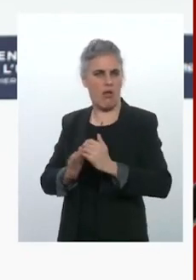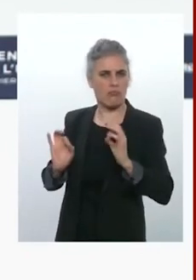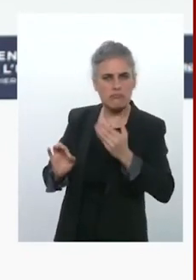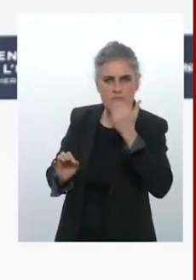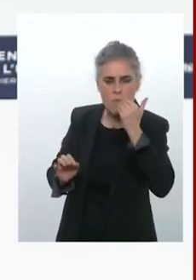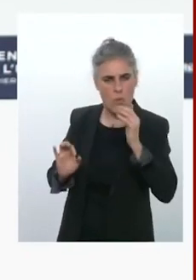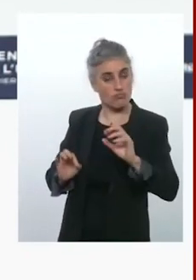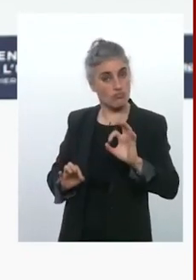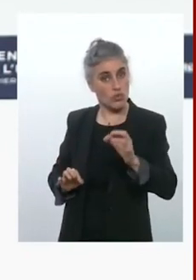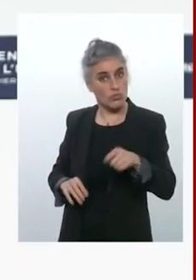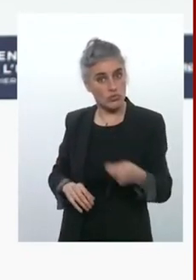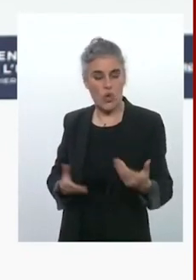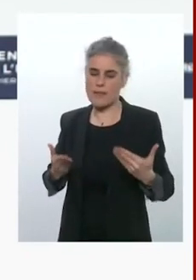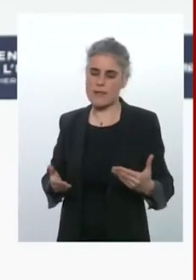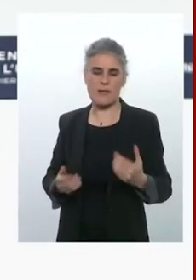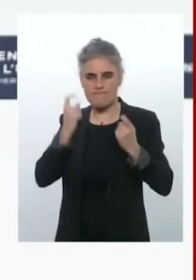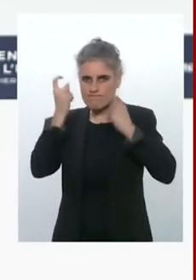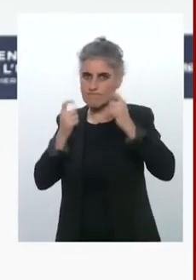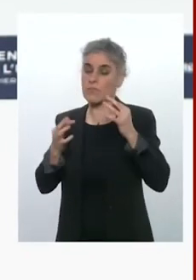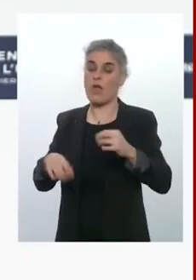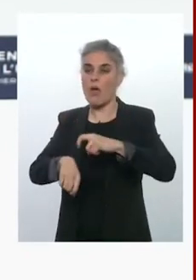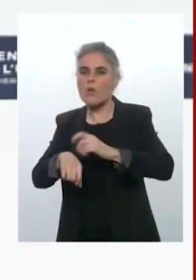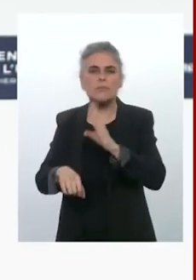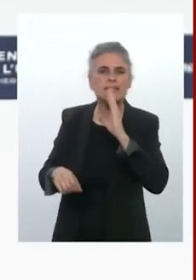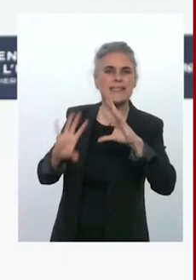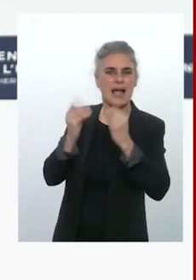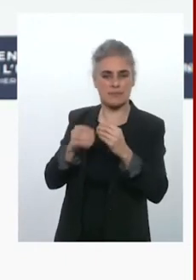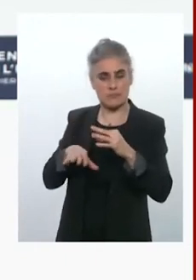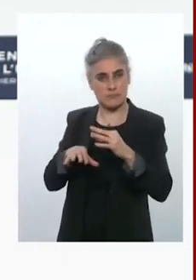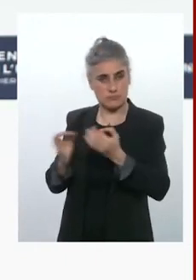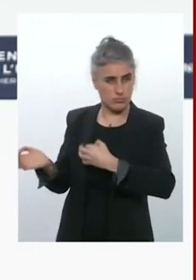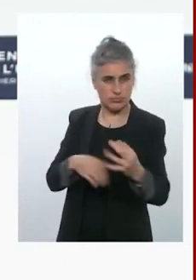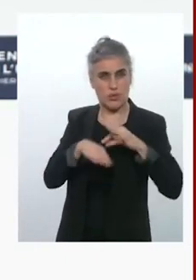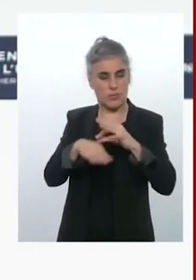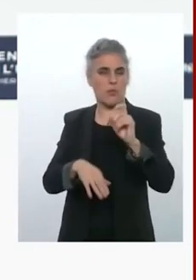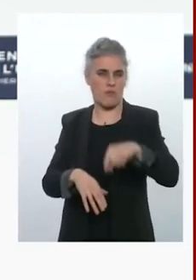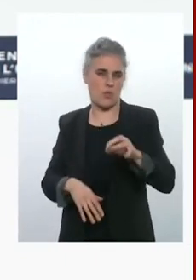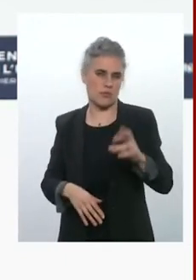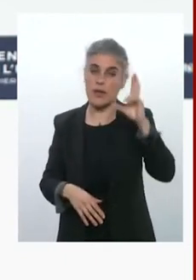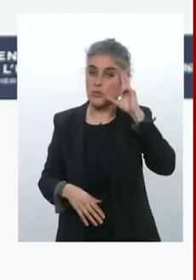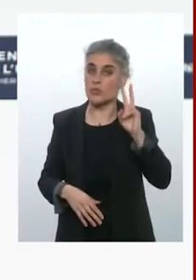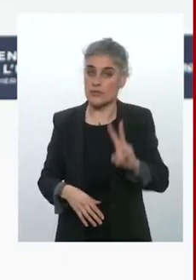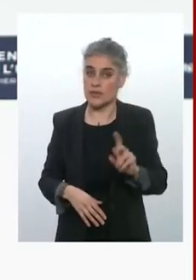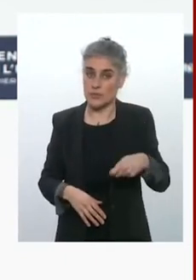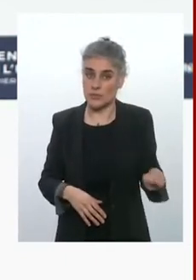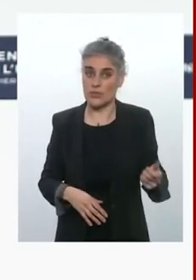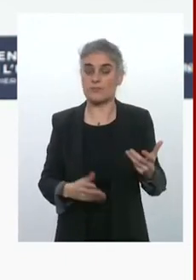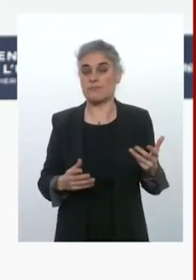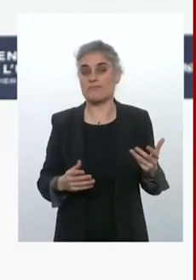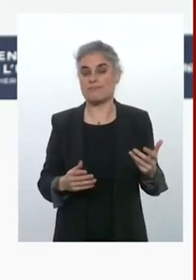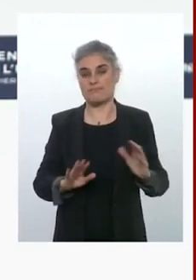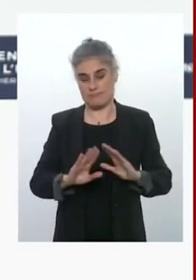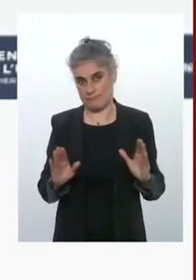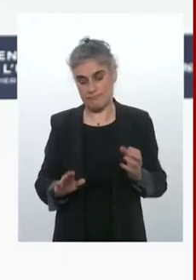défi sur le temps périscolaire pour beaucoup d'entre eux. Mais vous avez raison aujourd'hui, même si c'était de manière incidente dans votre popo, de souligner l'importance de